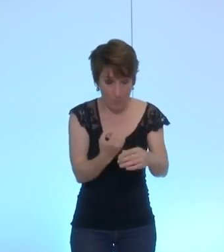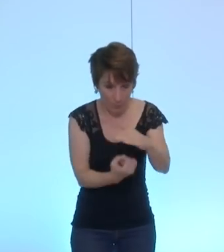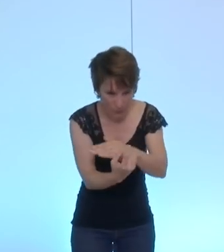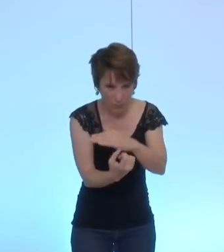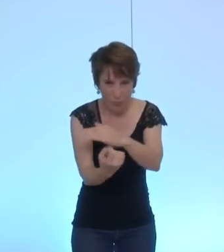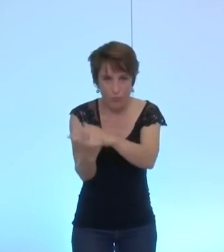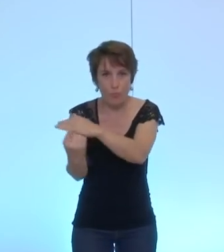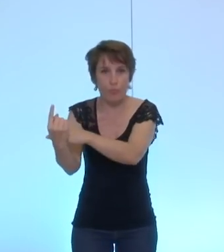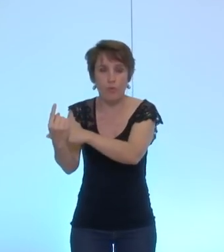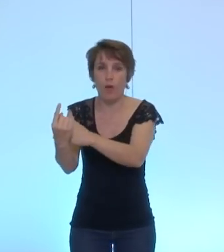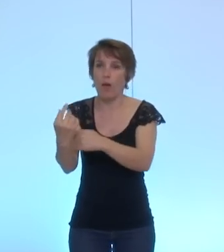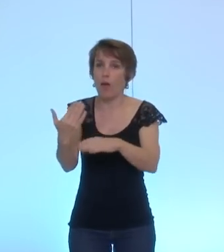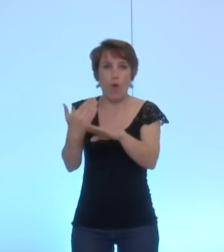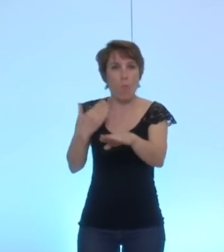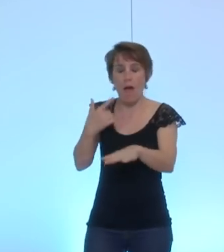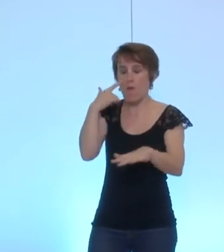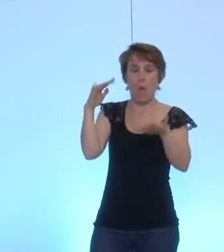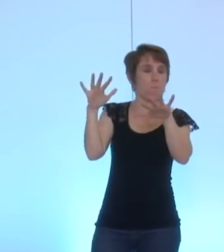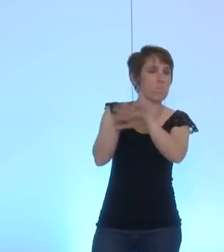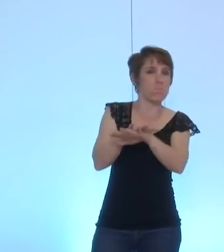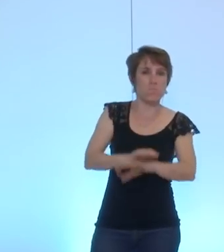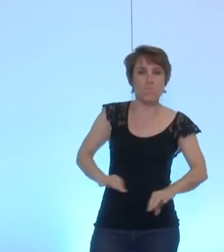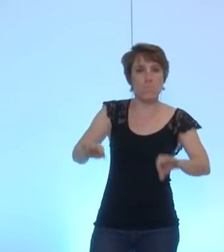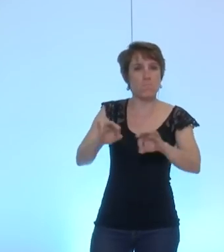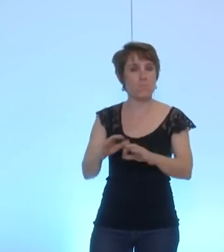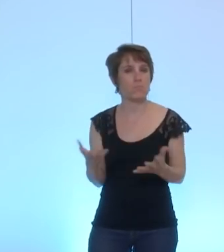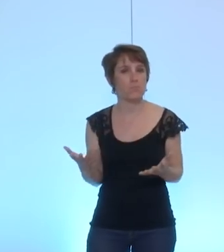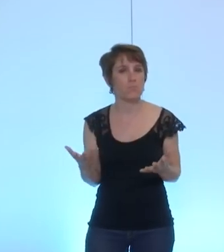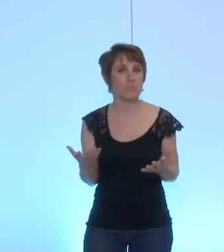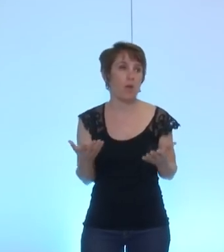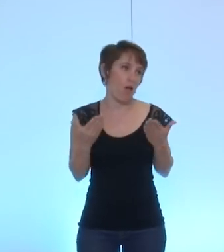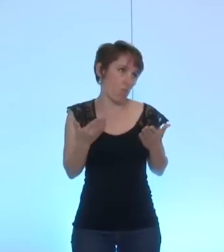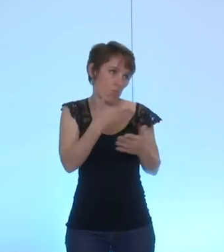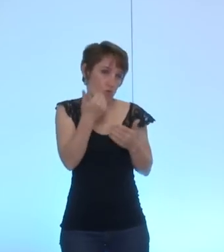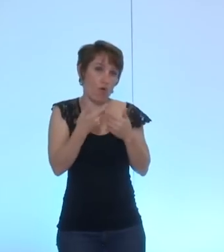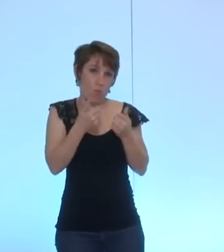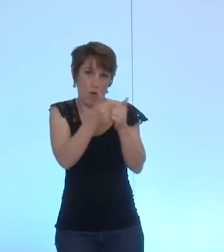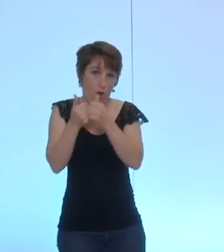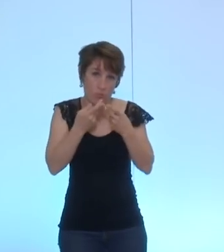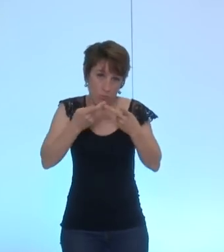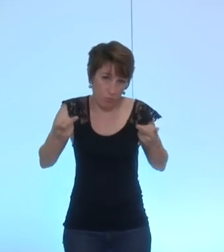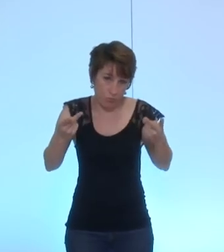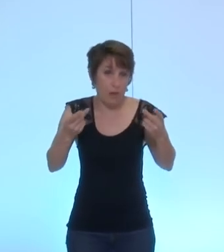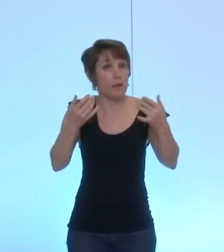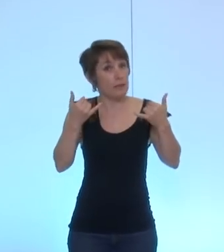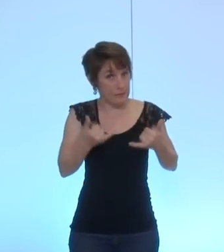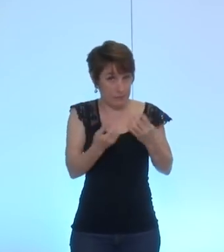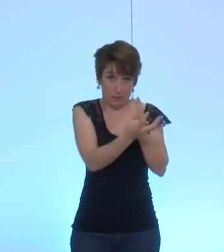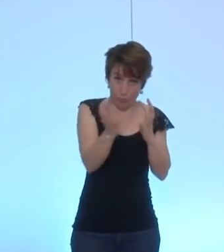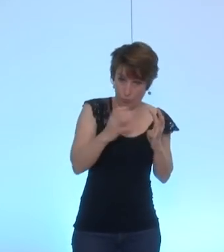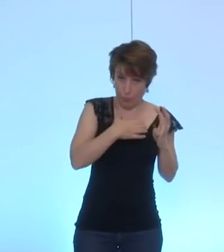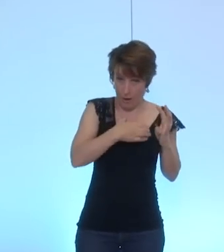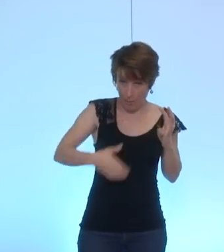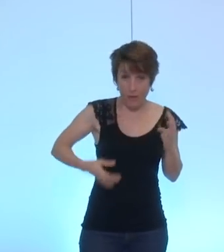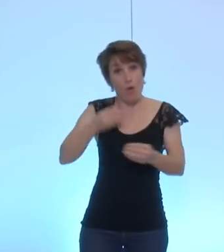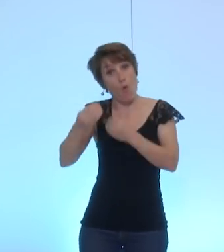'avions pas soit anticipé, soit connu par le passé. Parlons-en ensemble, ici évidemment et à la métro aussi. Mais ici quand même,